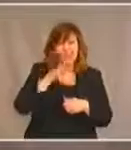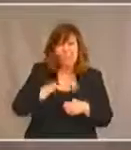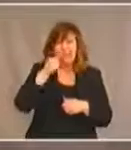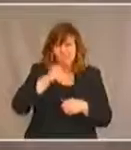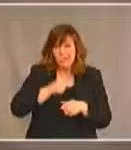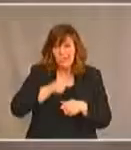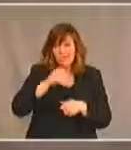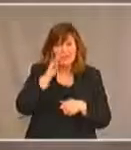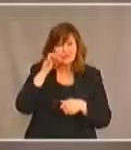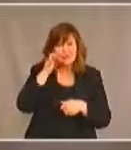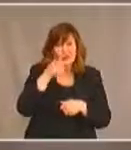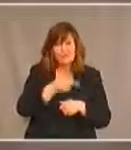autochtone qui a un handicap.